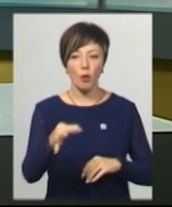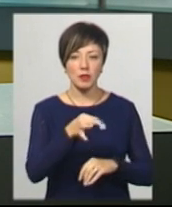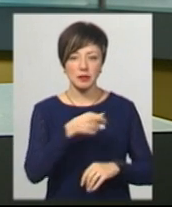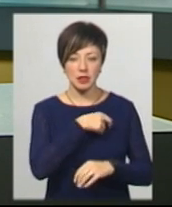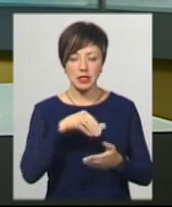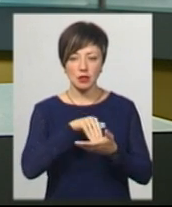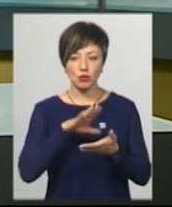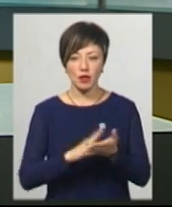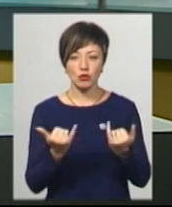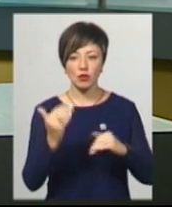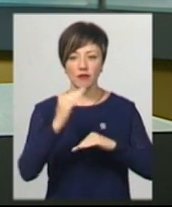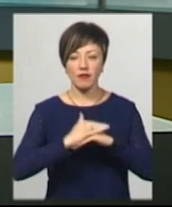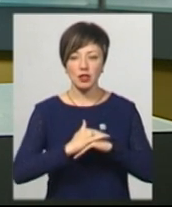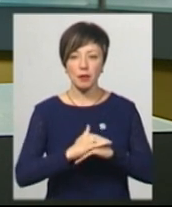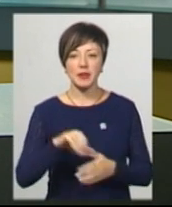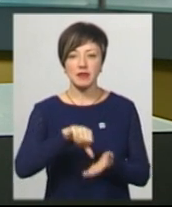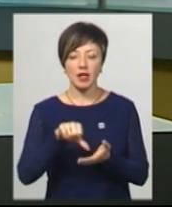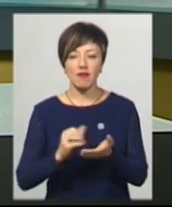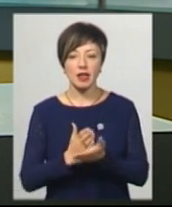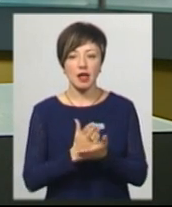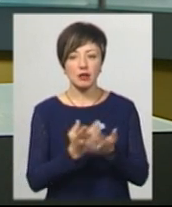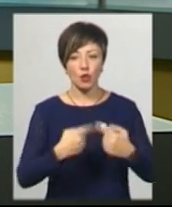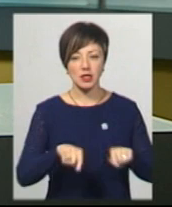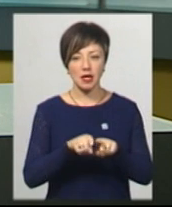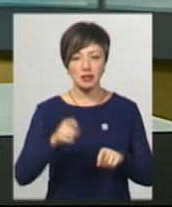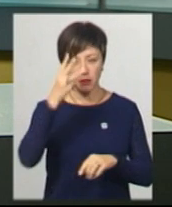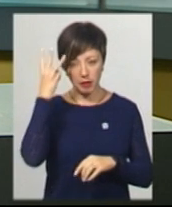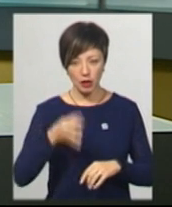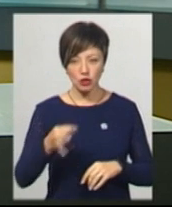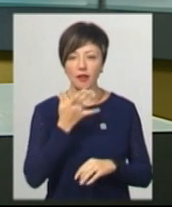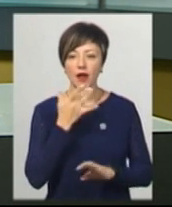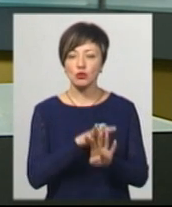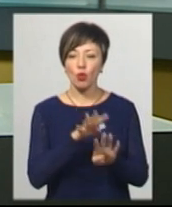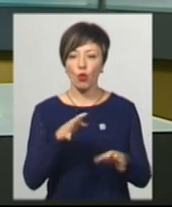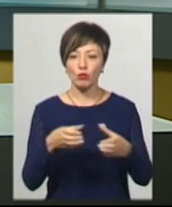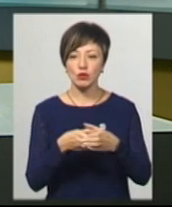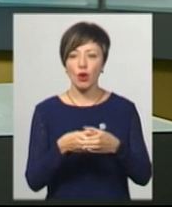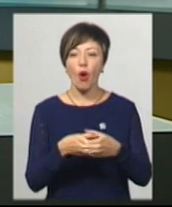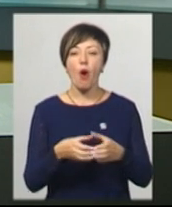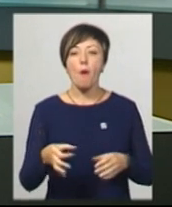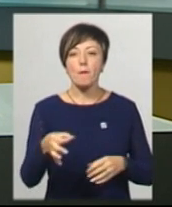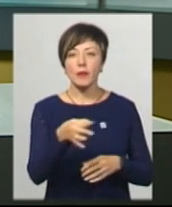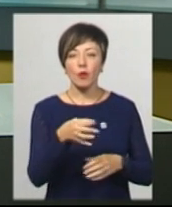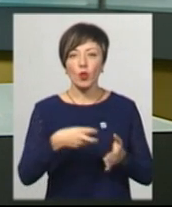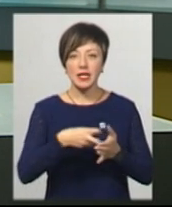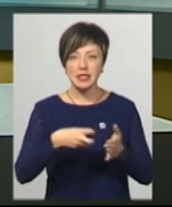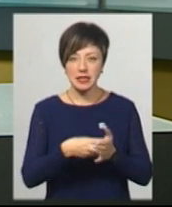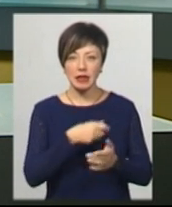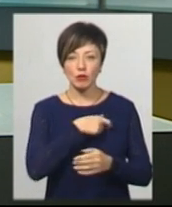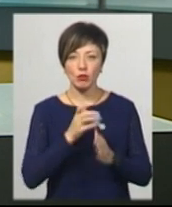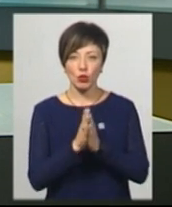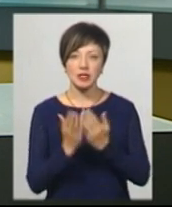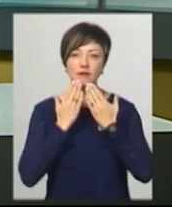сьогодні ввечері представники ветеранських організацій Хмельниччини та Нацкорпусу. У листі обласних депутатів просять звернутися до